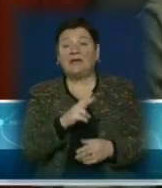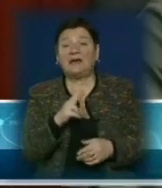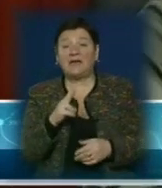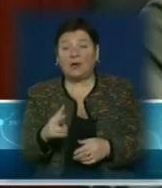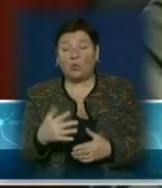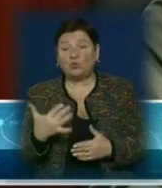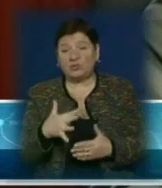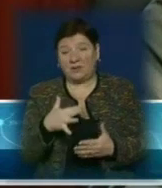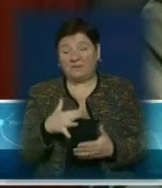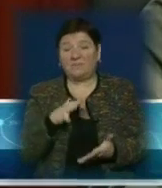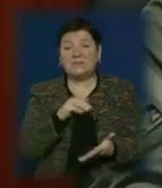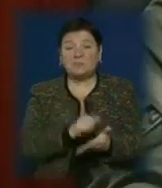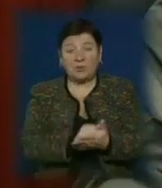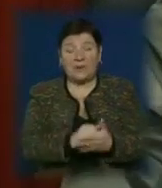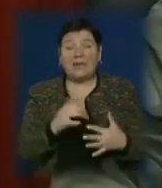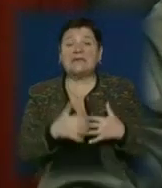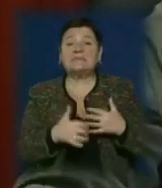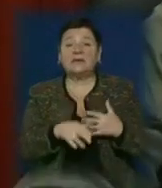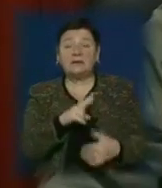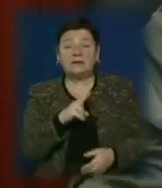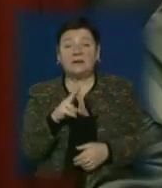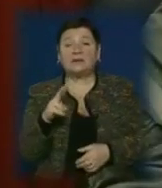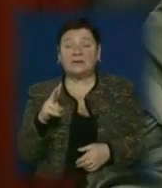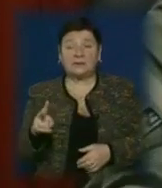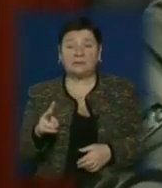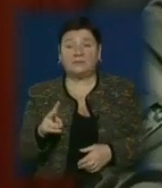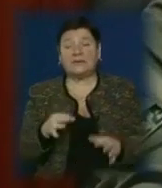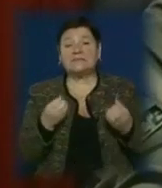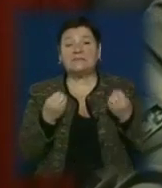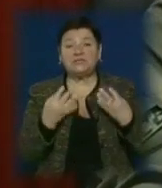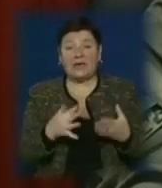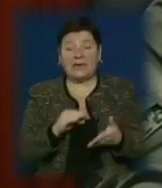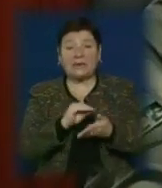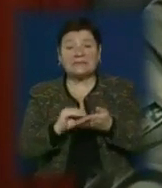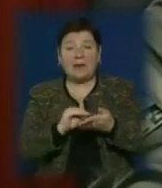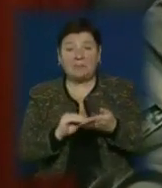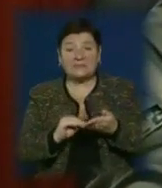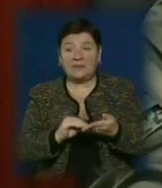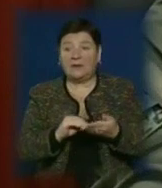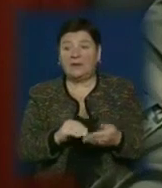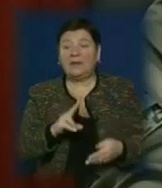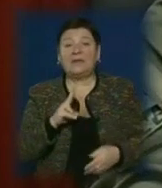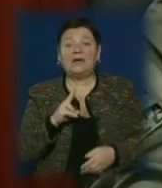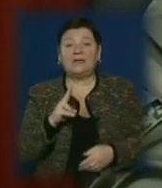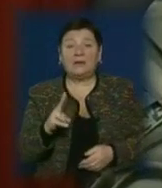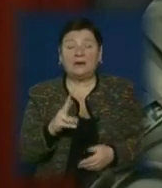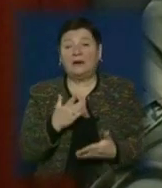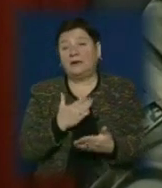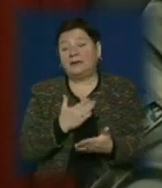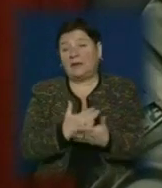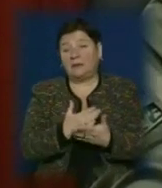знешкодженому стані, серед яких, серед звичайних записів, ми ще досліджуємо які-то записи, є